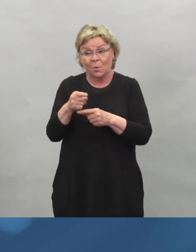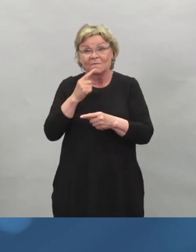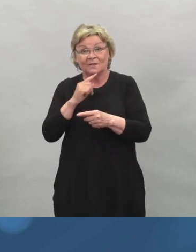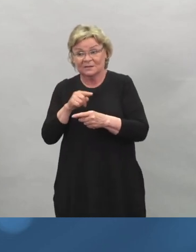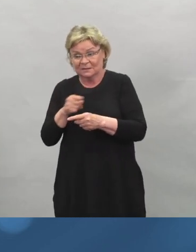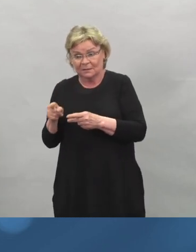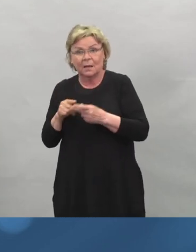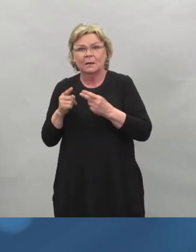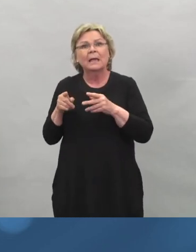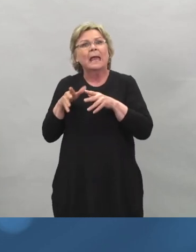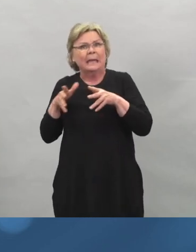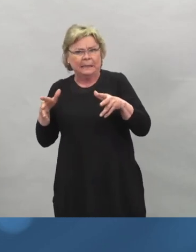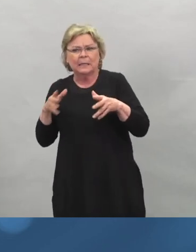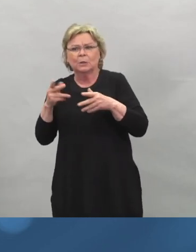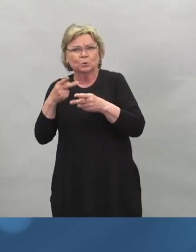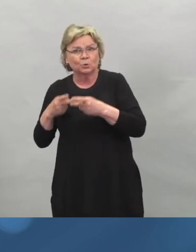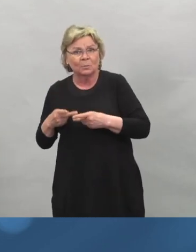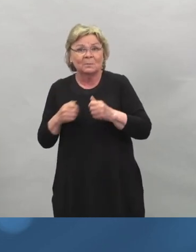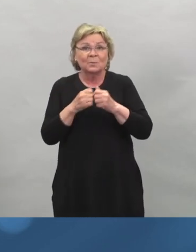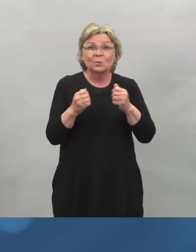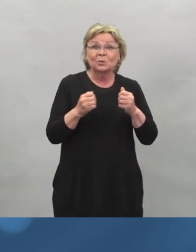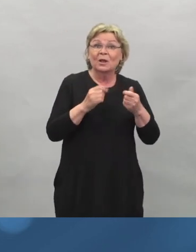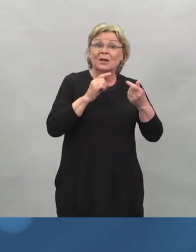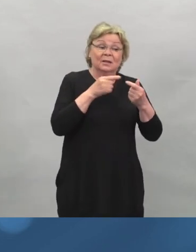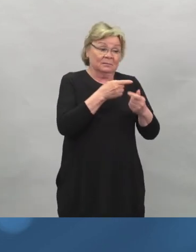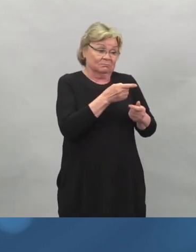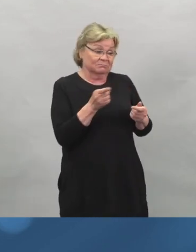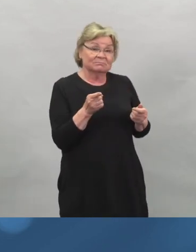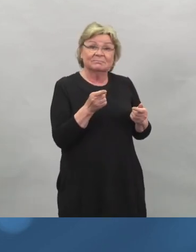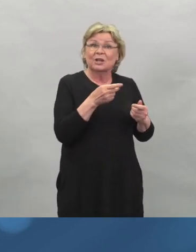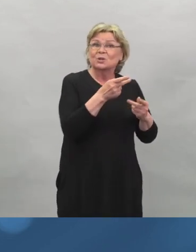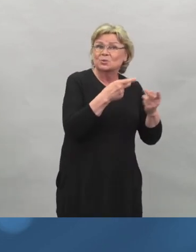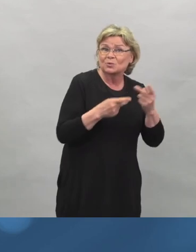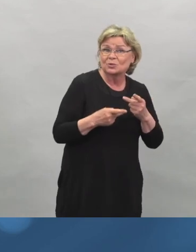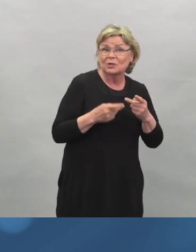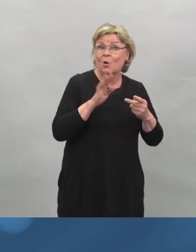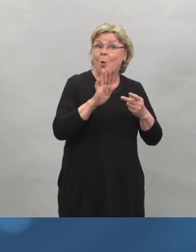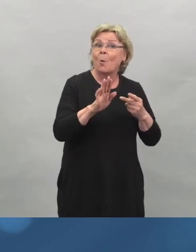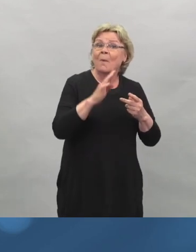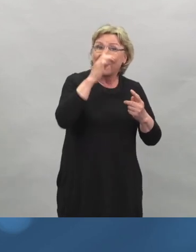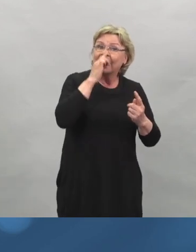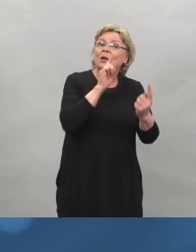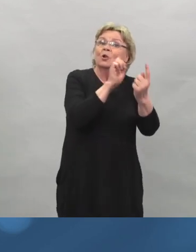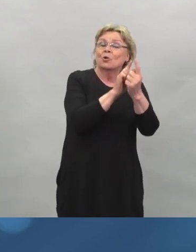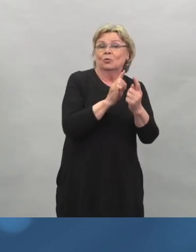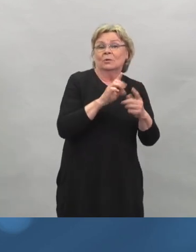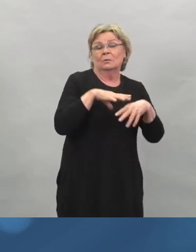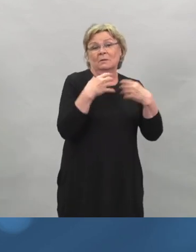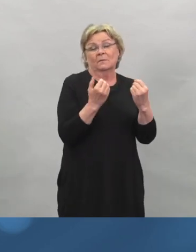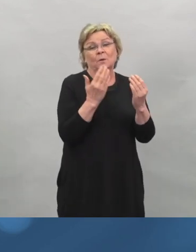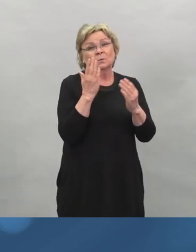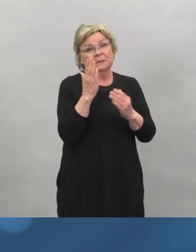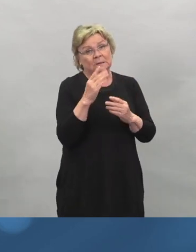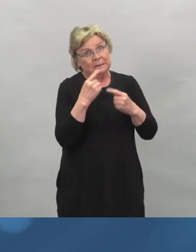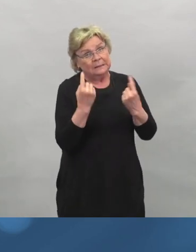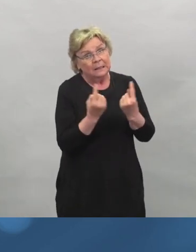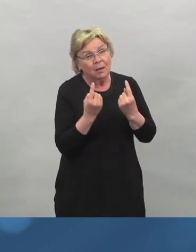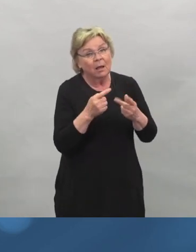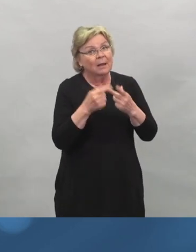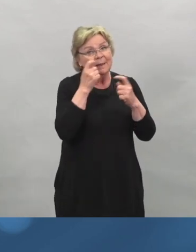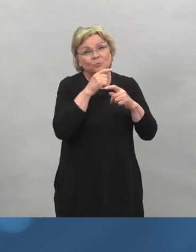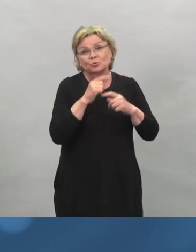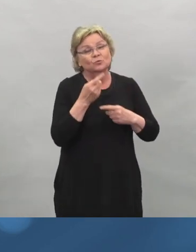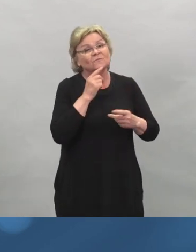Valitettavasti emme voi vastata kysymyksiin, jotka koskevat henkilökohtaista terveydentilaa ja rokotuksia. Omaan terveydentilaan